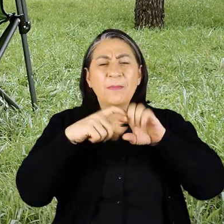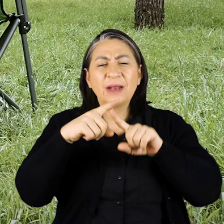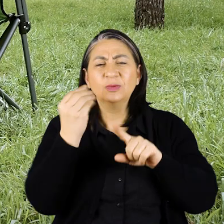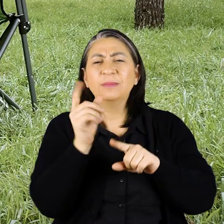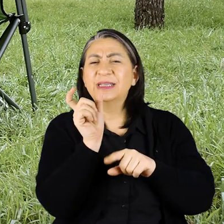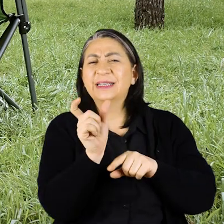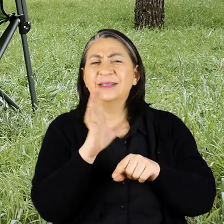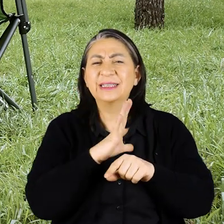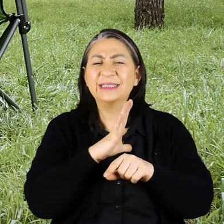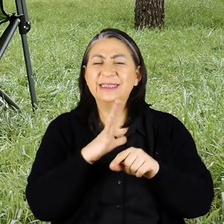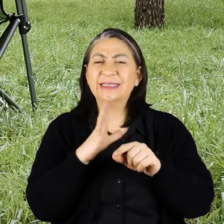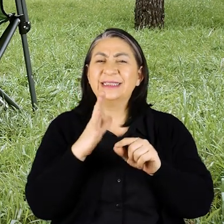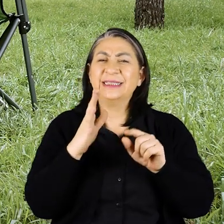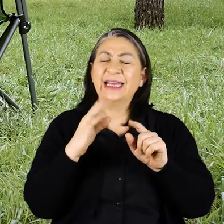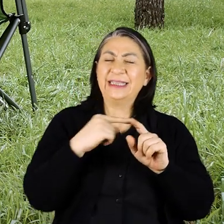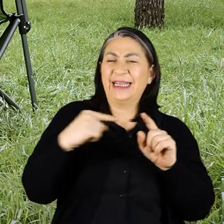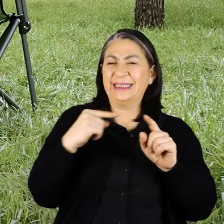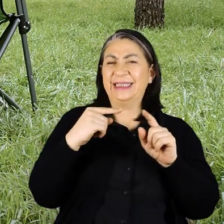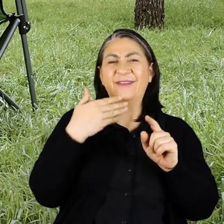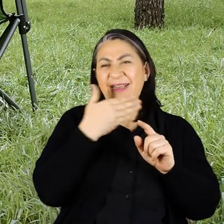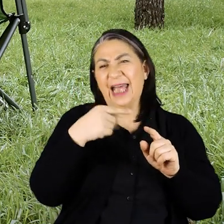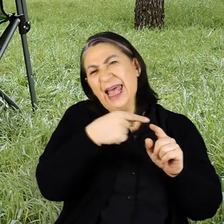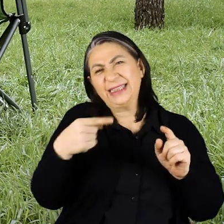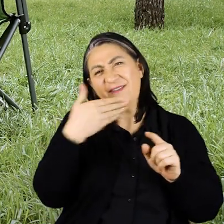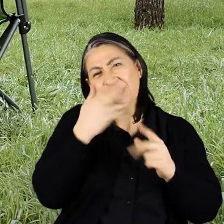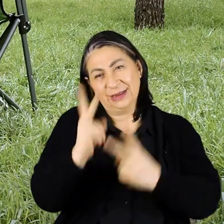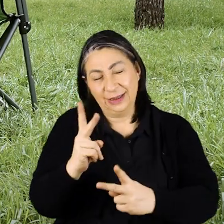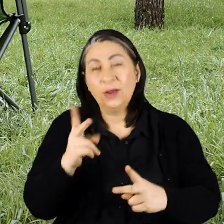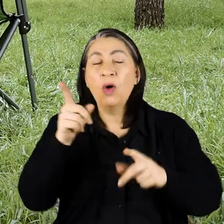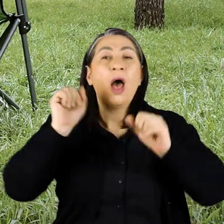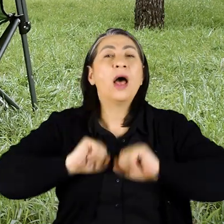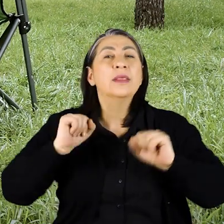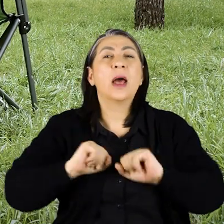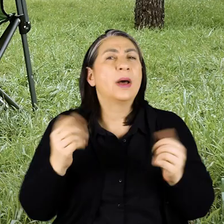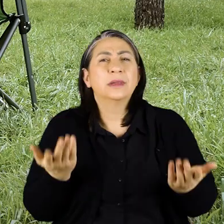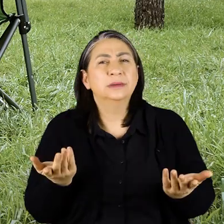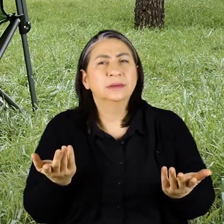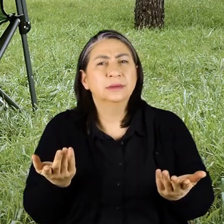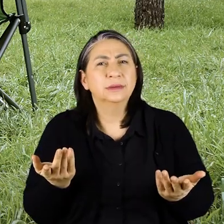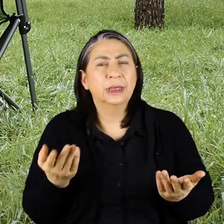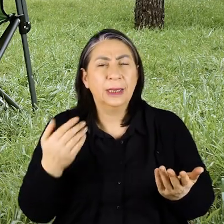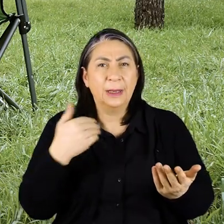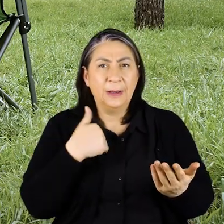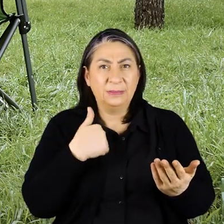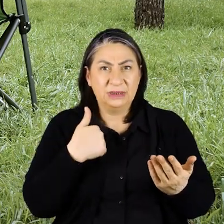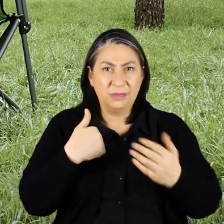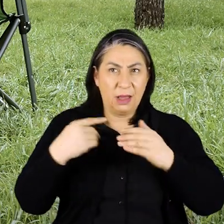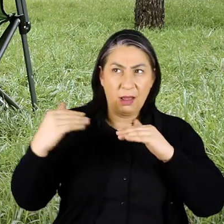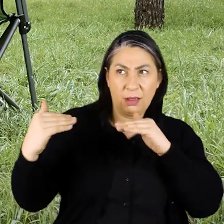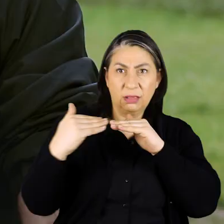var burada Dezavantajlıların Aynen Oradaki antrenman durumları nasıl onların? Yani bizimle